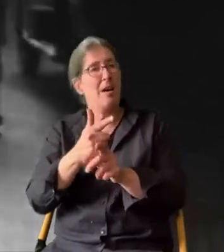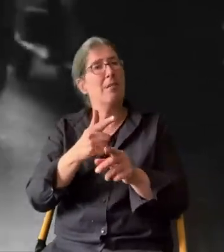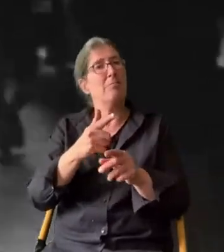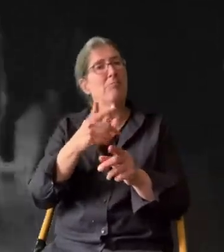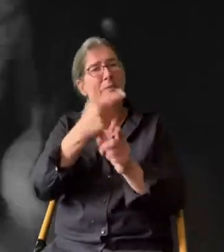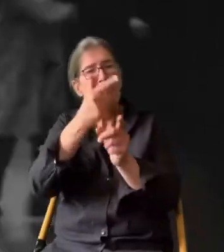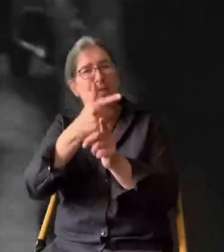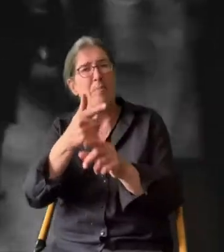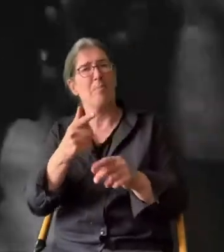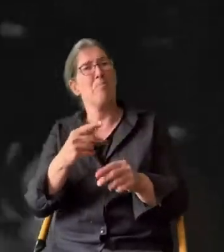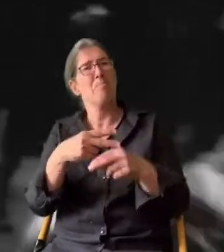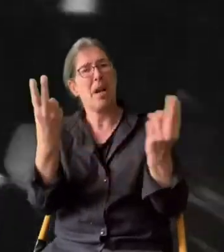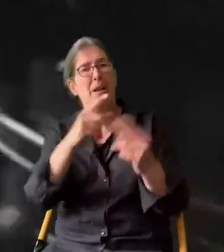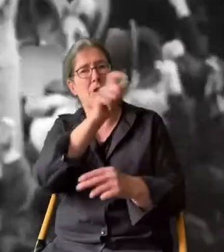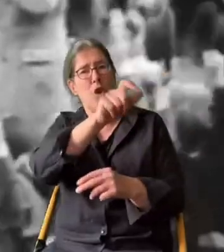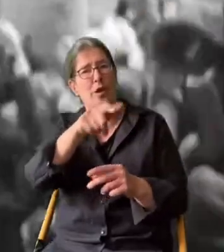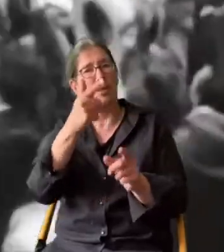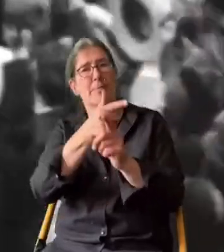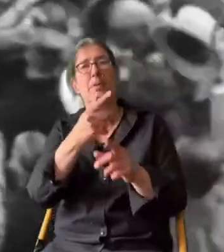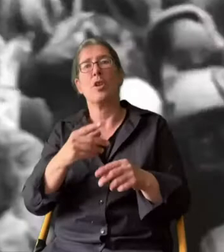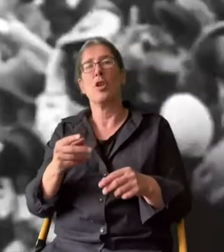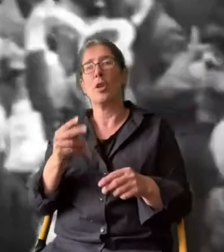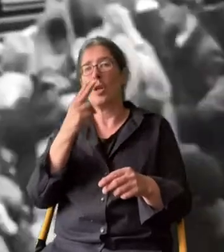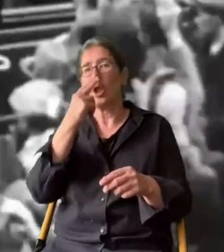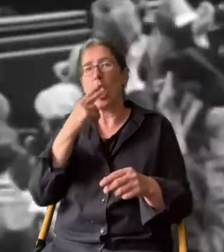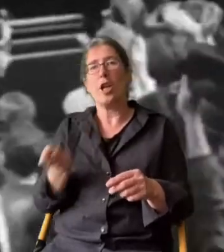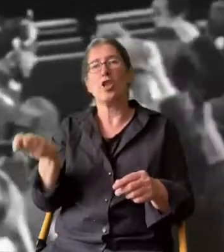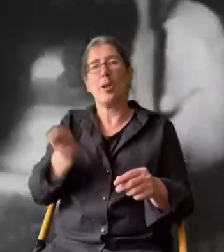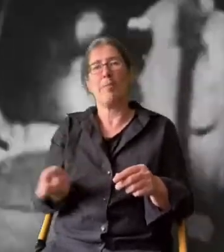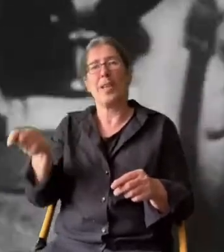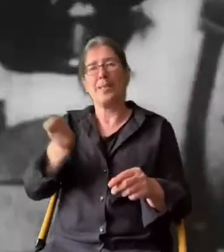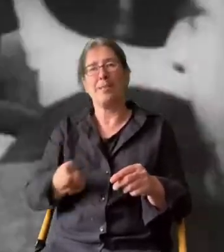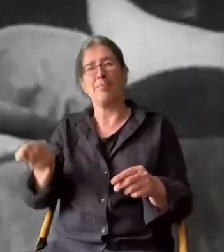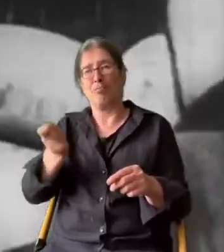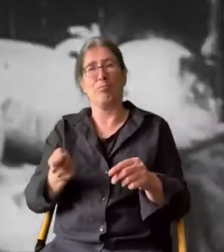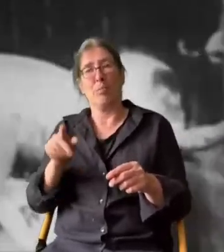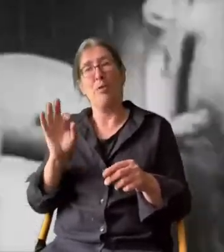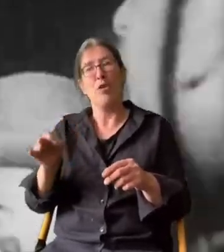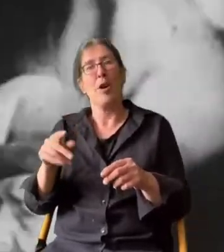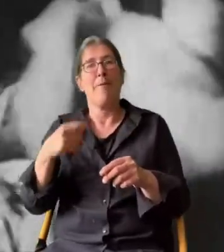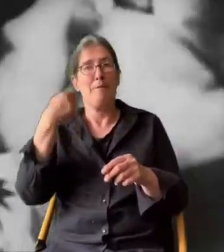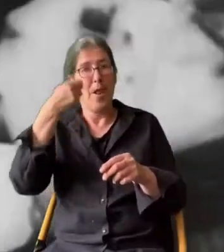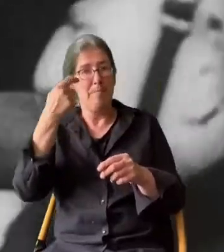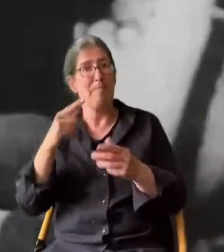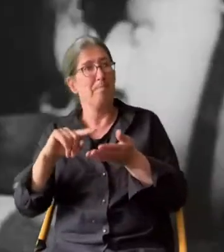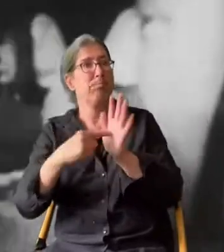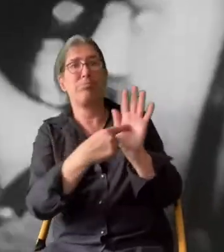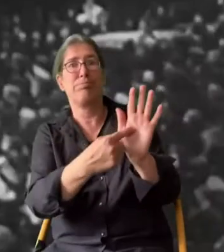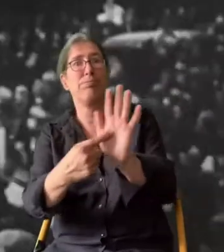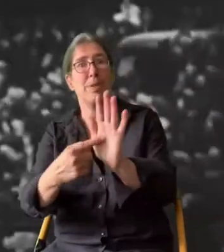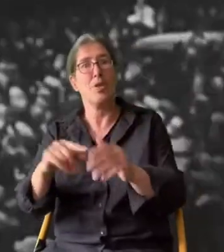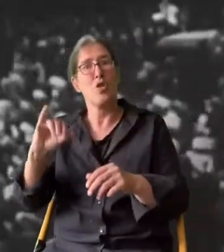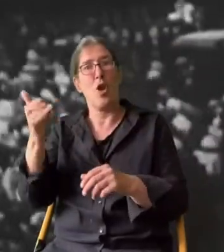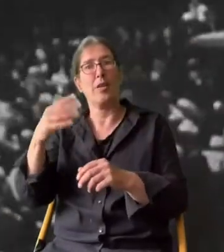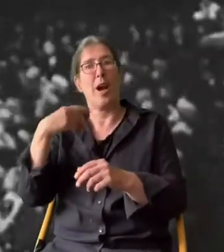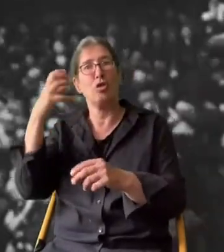Kamerareporter filmen Prominente. Charlie Chaplin auf seiner Promotion-Tour für Goldrausch.